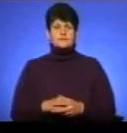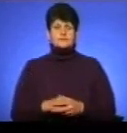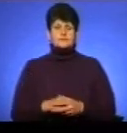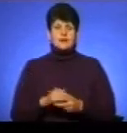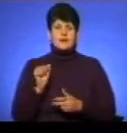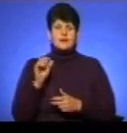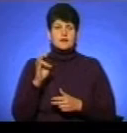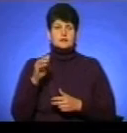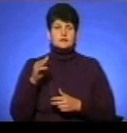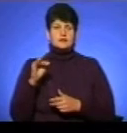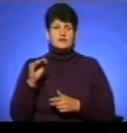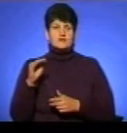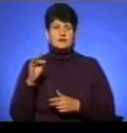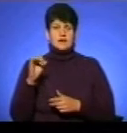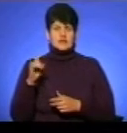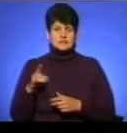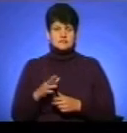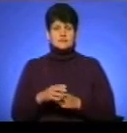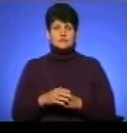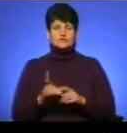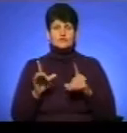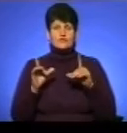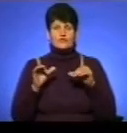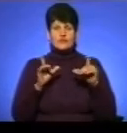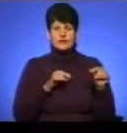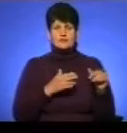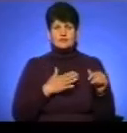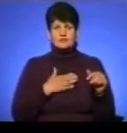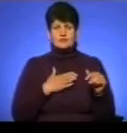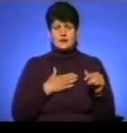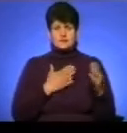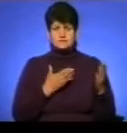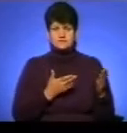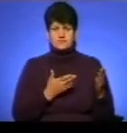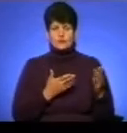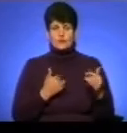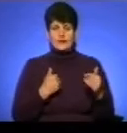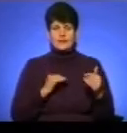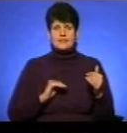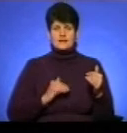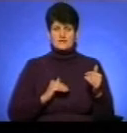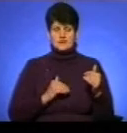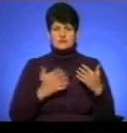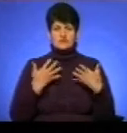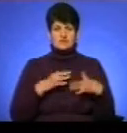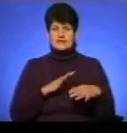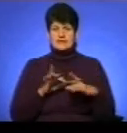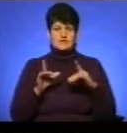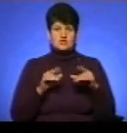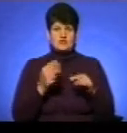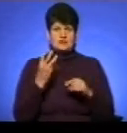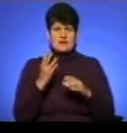антифризи і тому подібне. Щоб виїхати нам, я не знаю. Наприклад, в мене на фірмі вже не виїжджає три